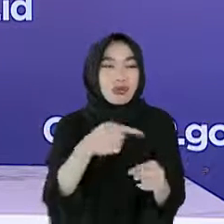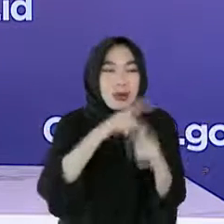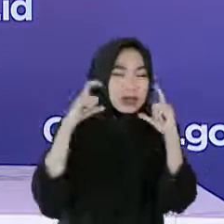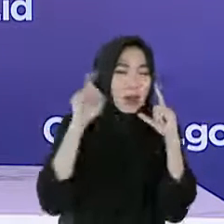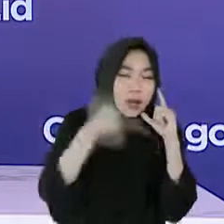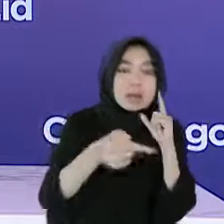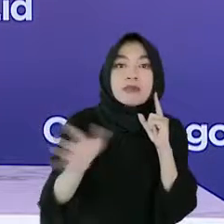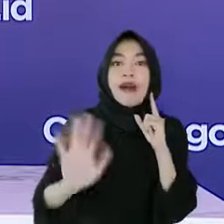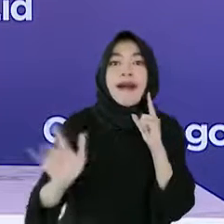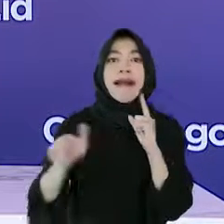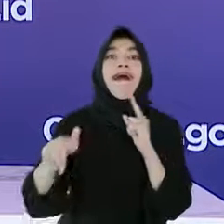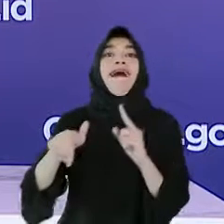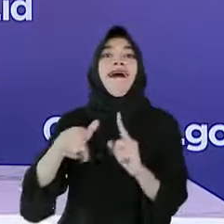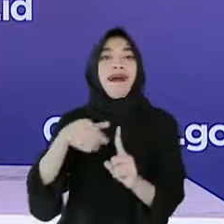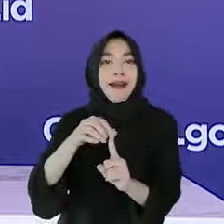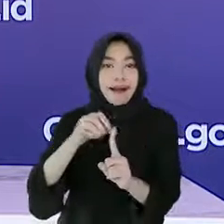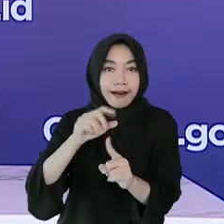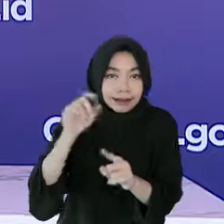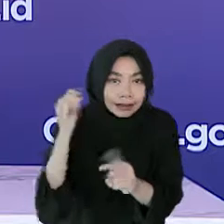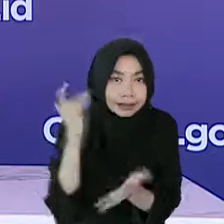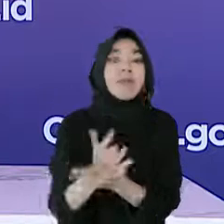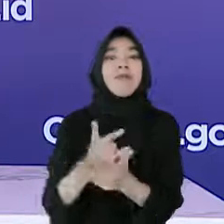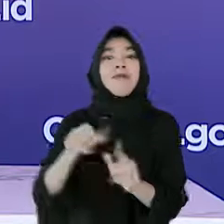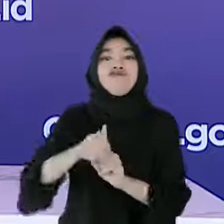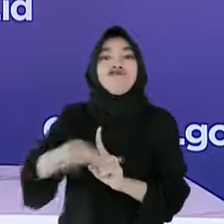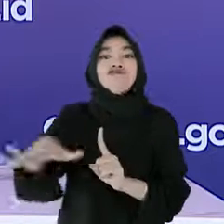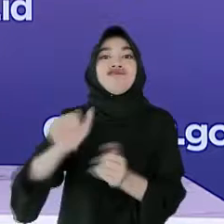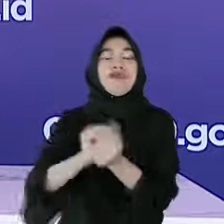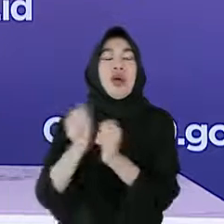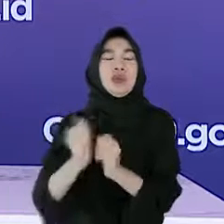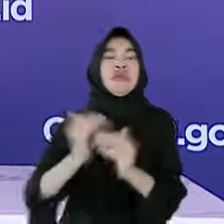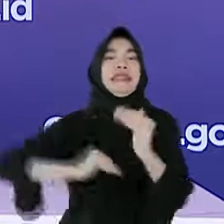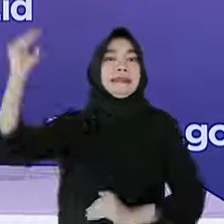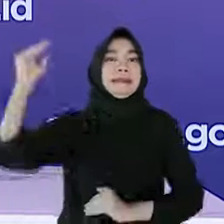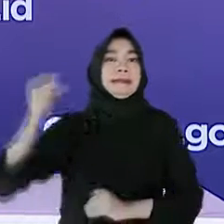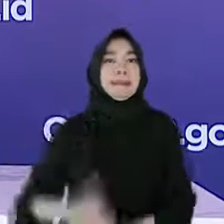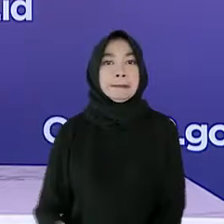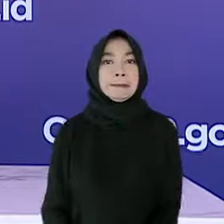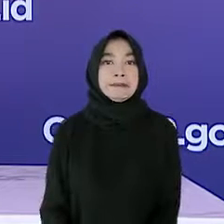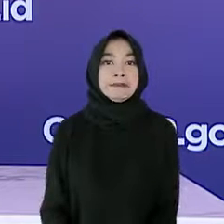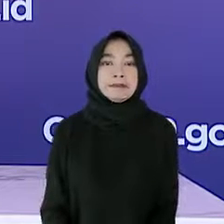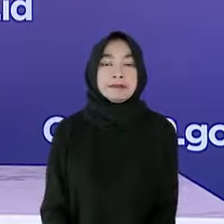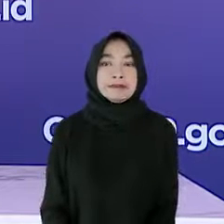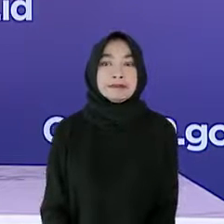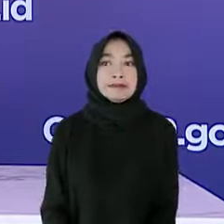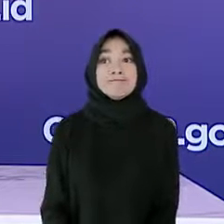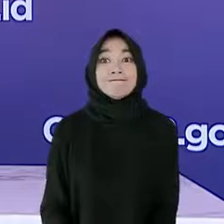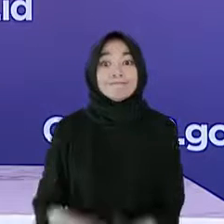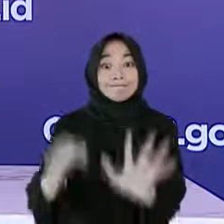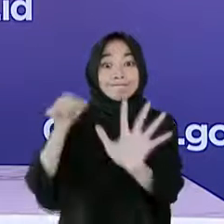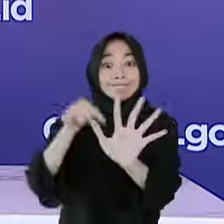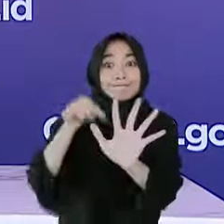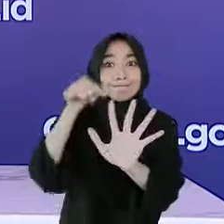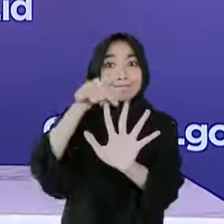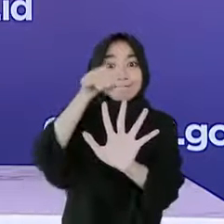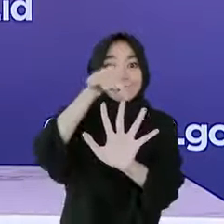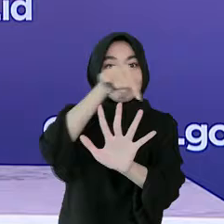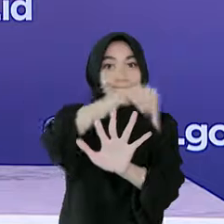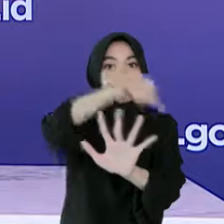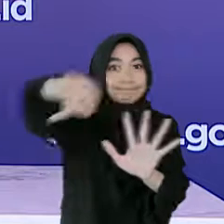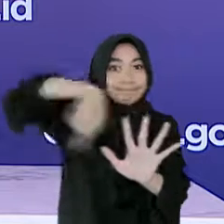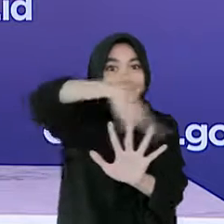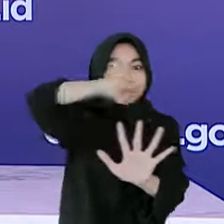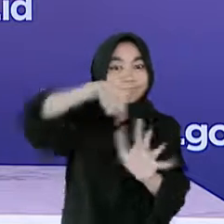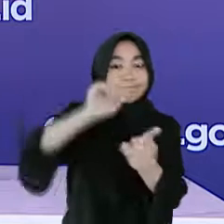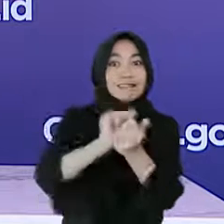menjadi salah satu penyebab adanya kenaikan kasus. Tentunya, dengan adanya lonjakan kasus di berbagian